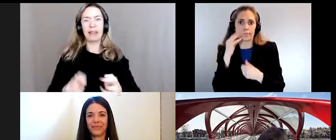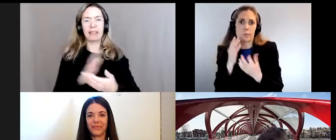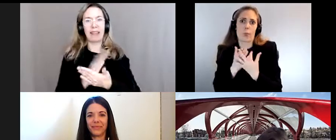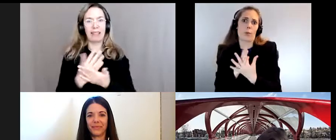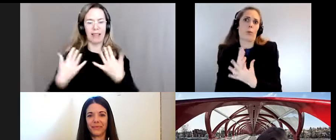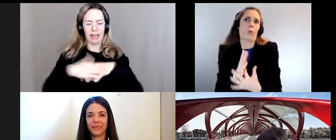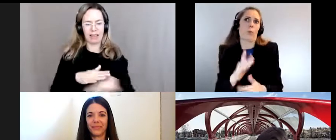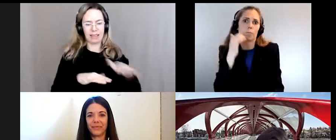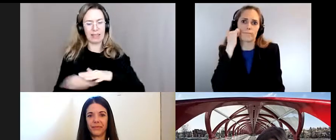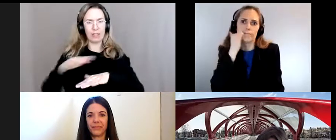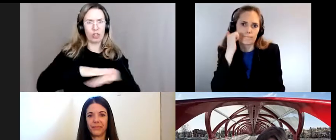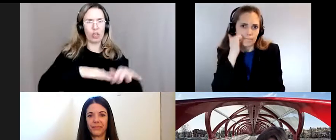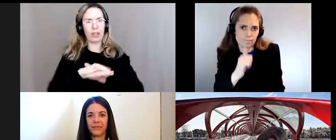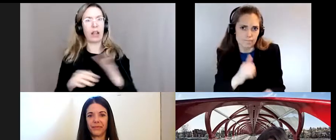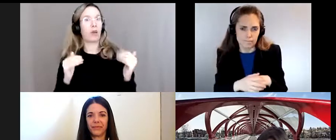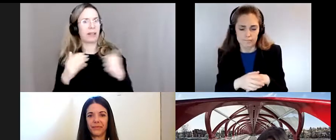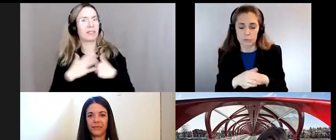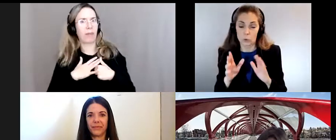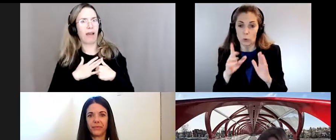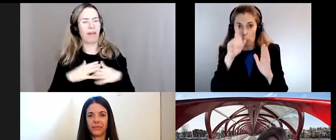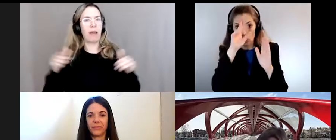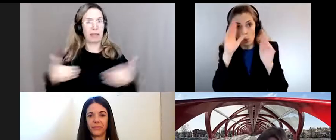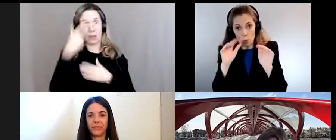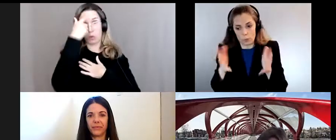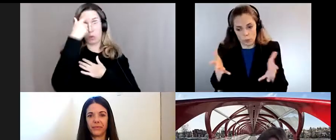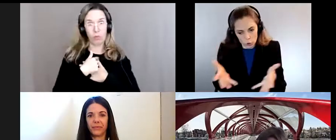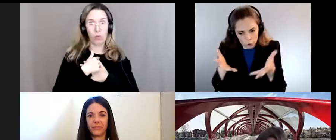nous l'espérons est présente en tout cas elle est présente pour nous